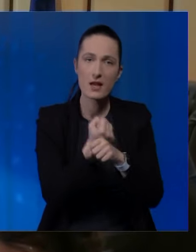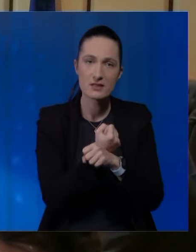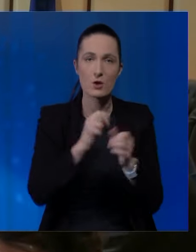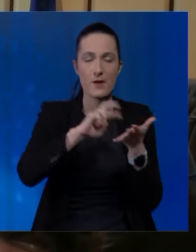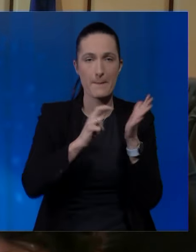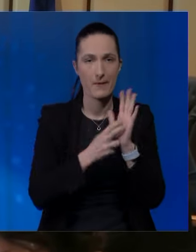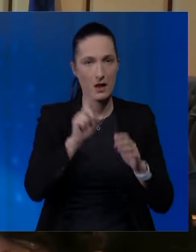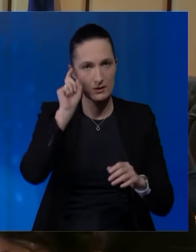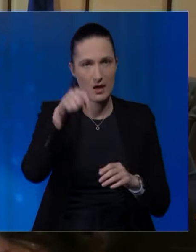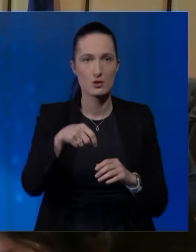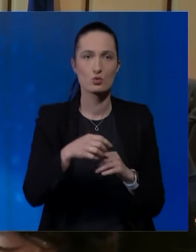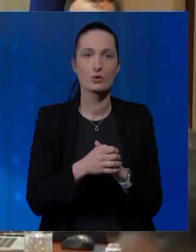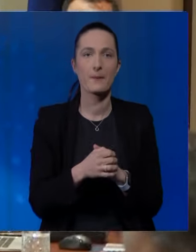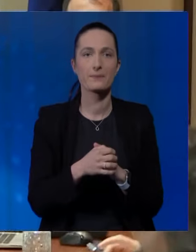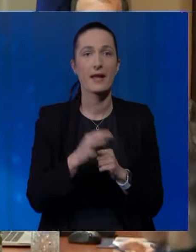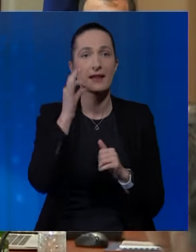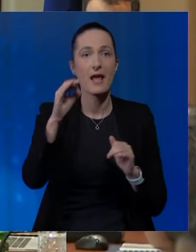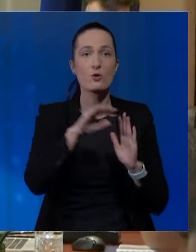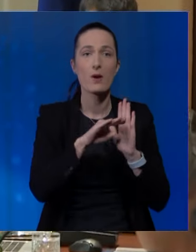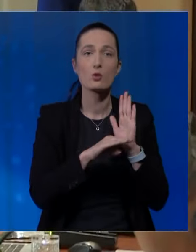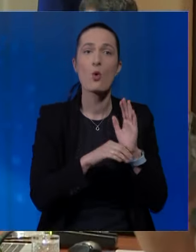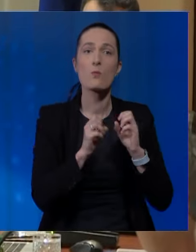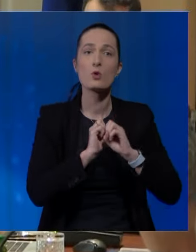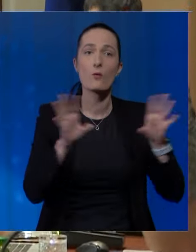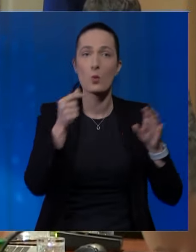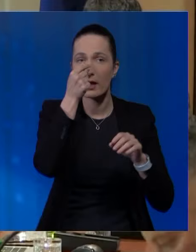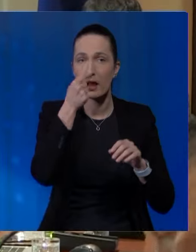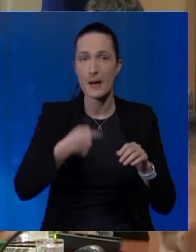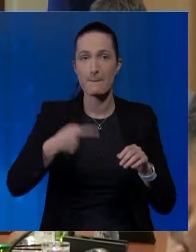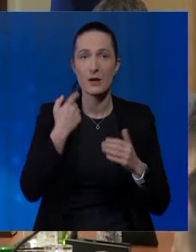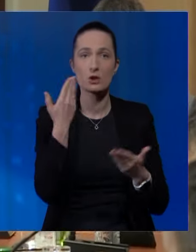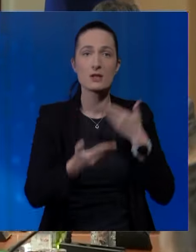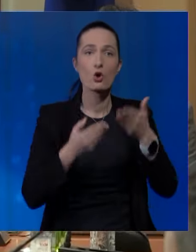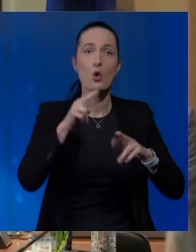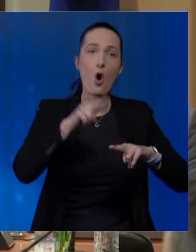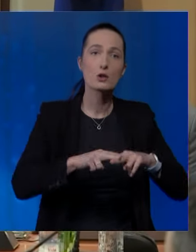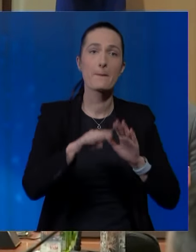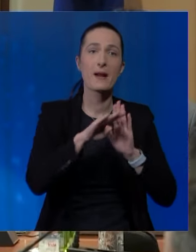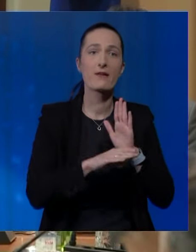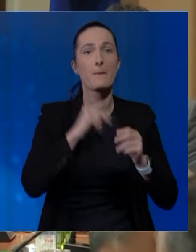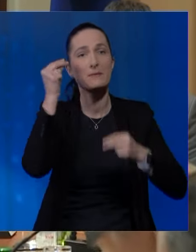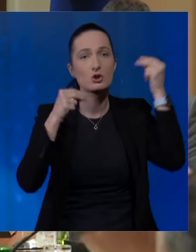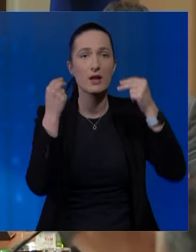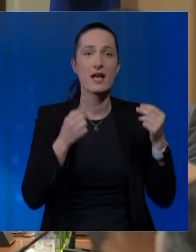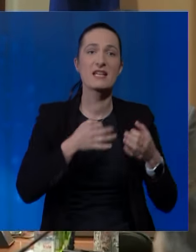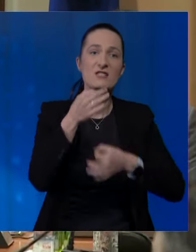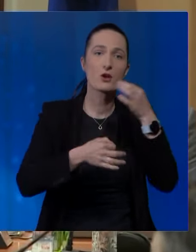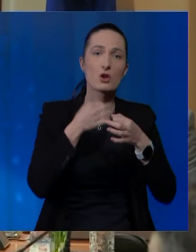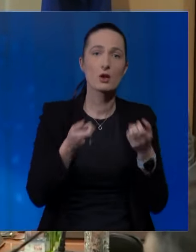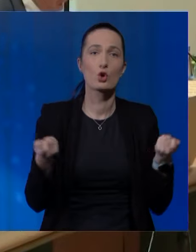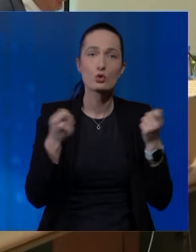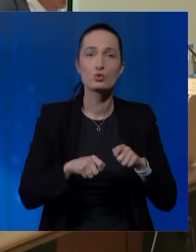Bosne i Hercegovine planirana je sutra. Na dnevnom redu objavljenom u ponedjeljak prijedlozi odluka, pravilnika, mišljenja,